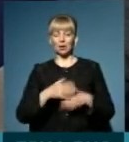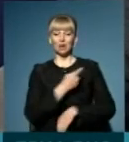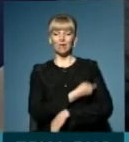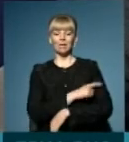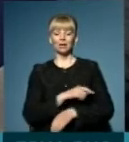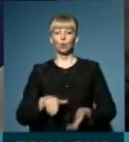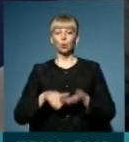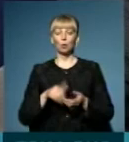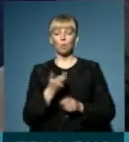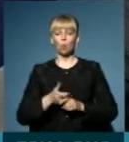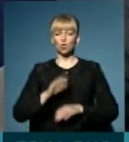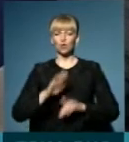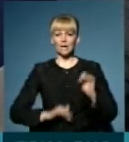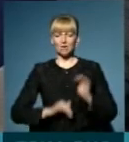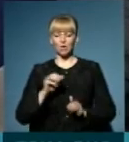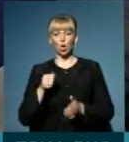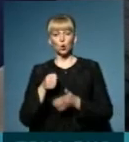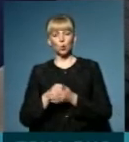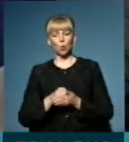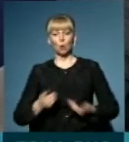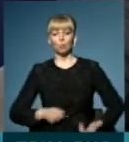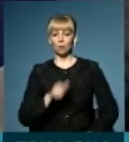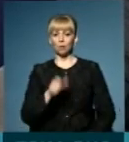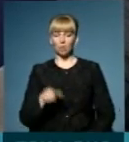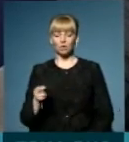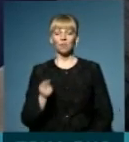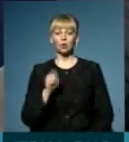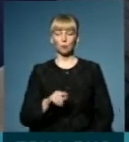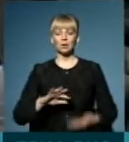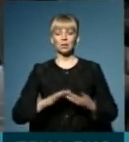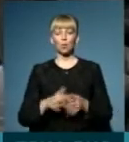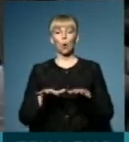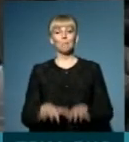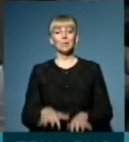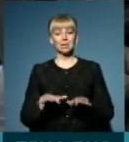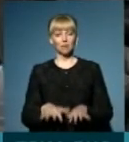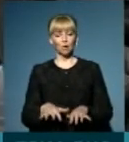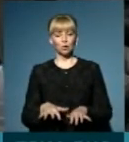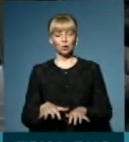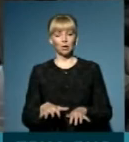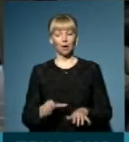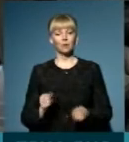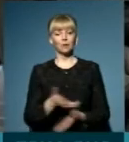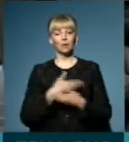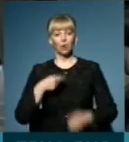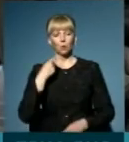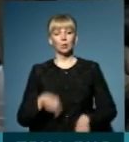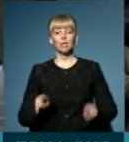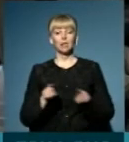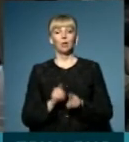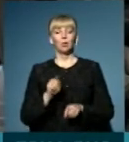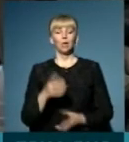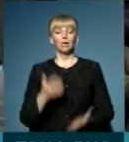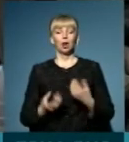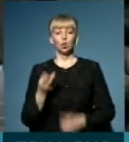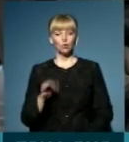допомоги, тобто більш кваліфікованої до мешканців, тому числі і сільської місцевості. А ми говоримо також про те, що